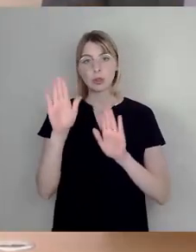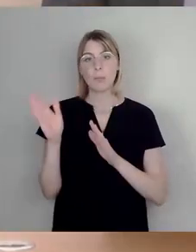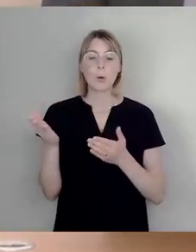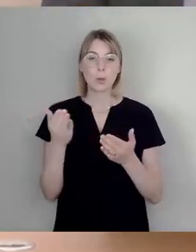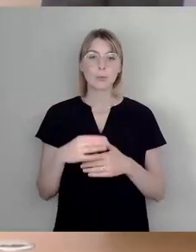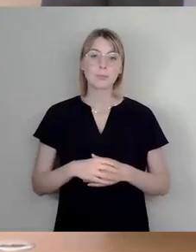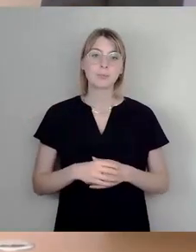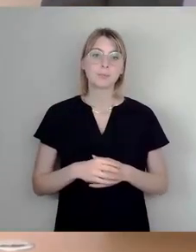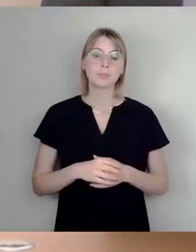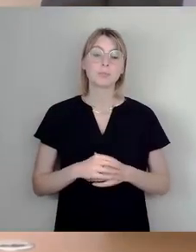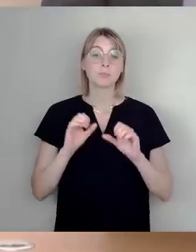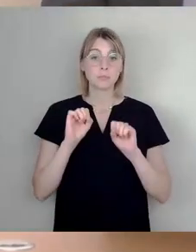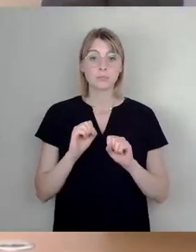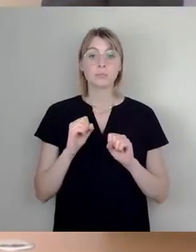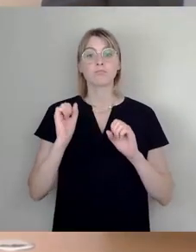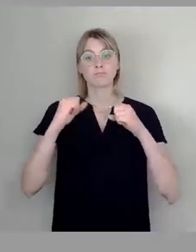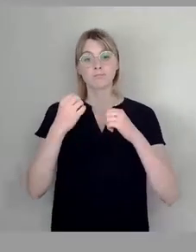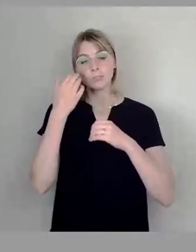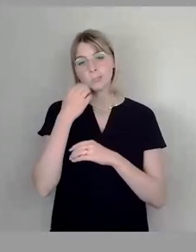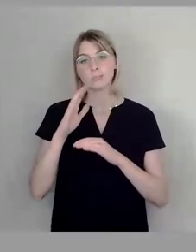zustimmen kann, den bitte ich um das Stimmzeichen.